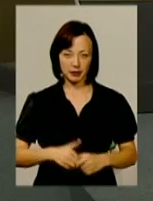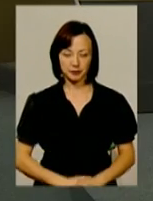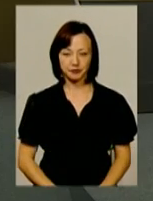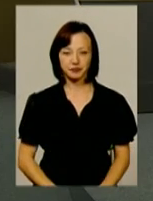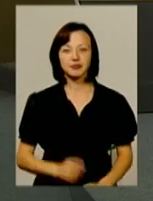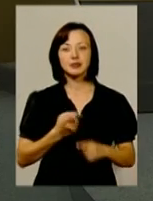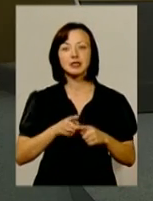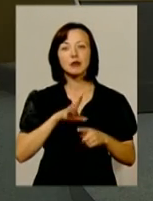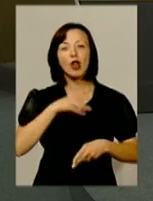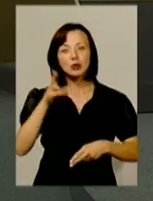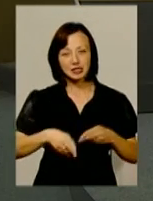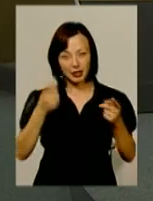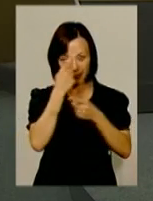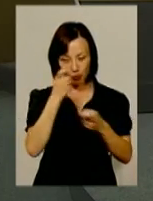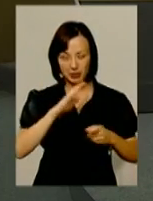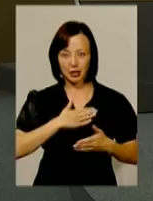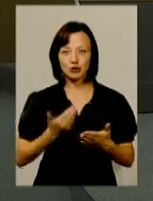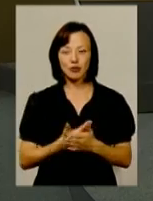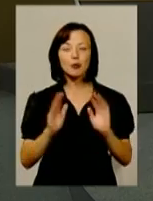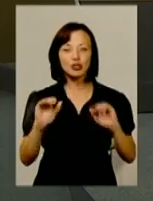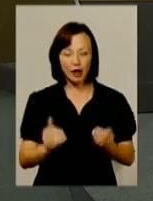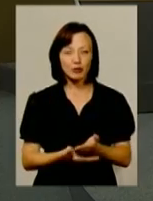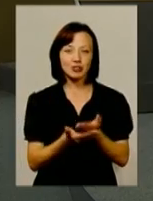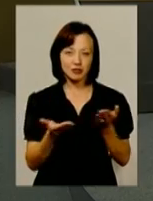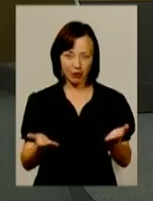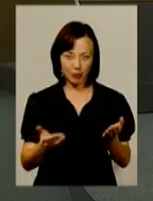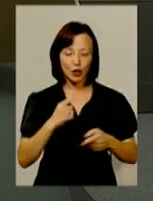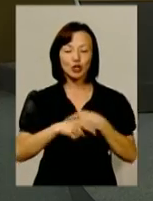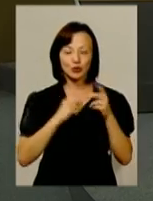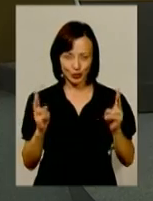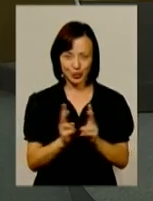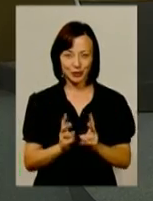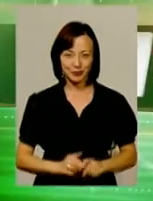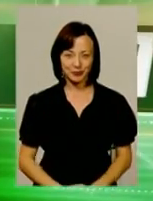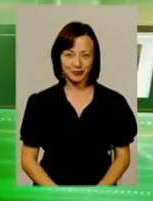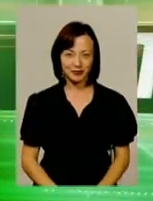Це була остання інформація нашого випуску. Ми прощаємося з вами. До побачення.